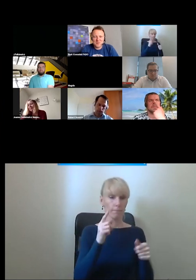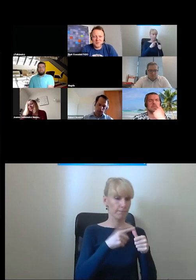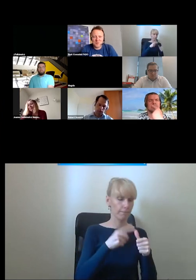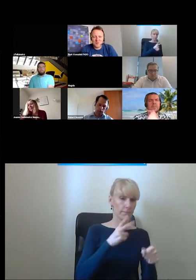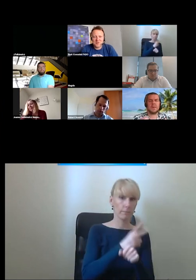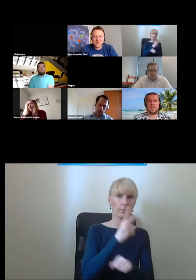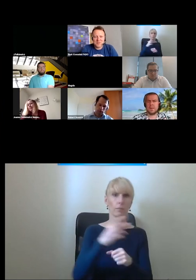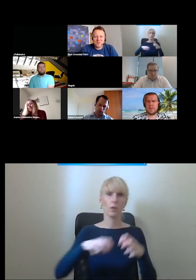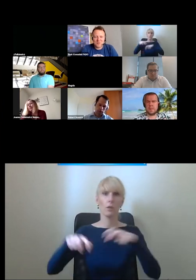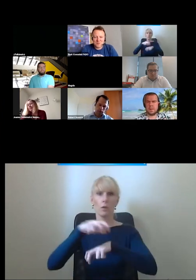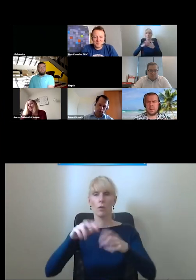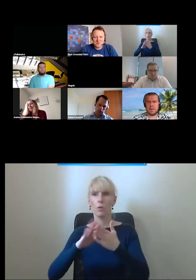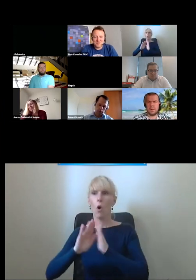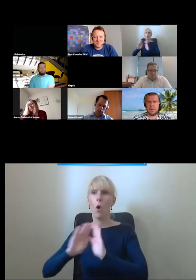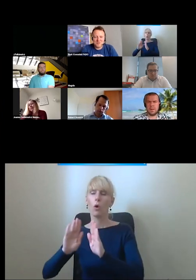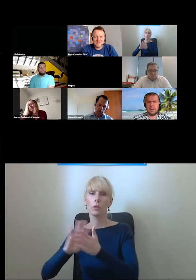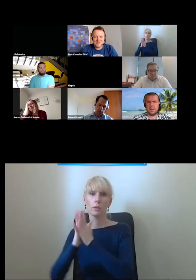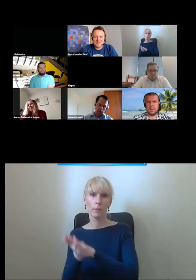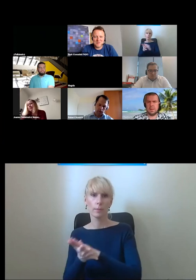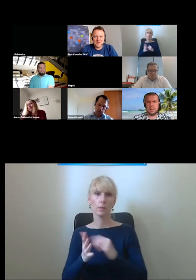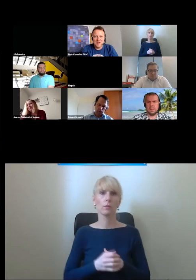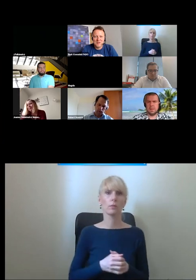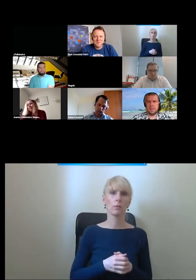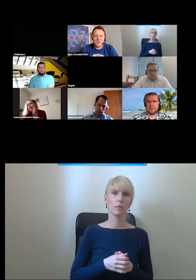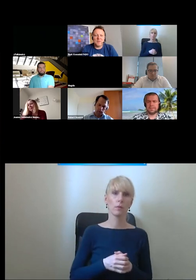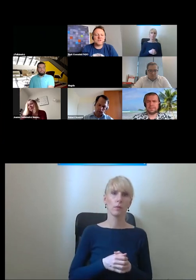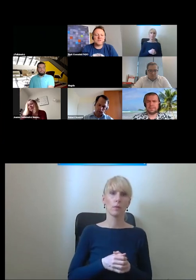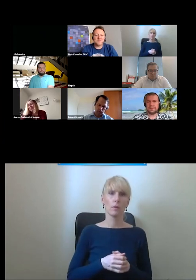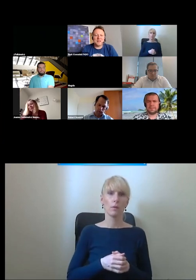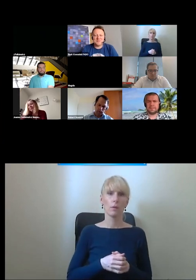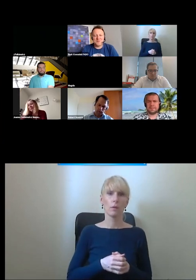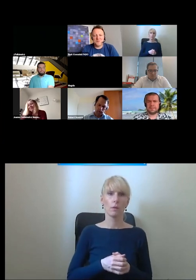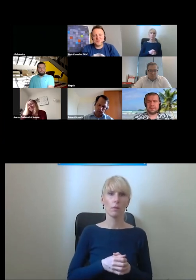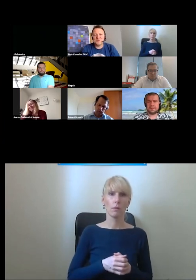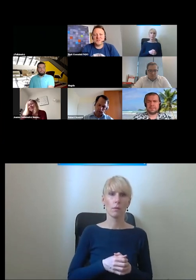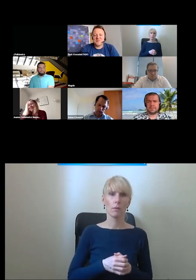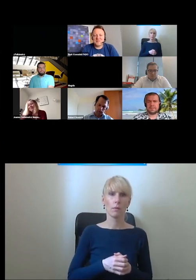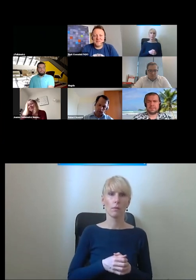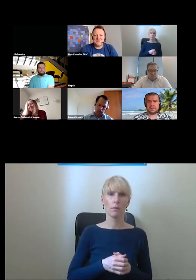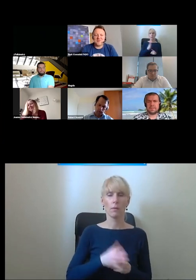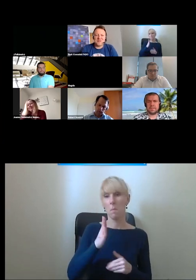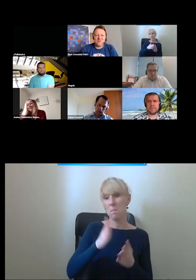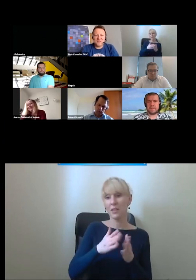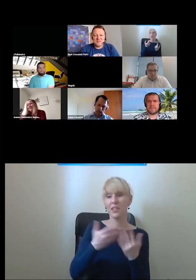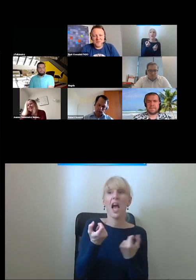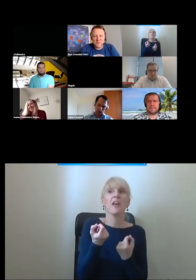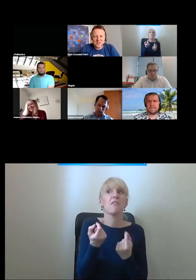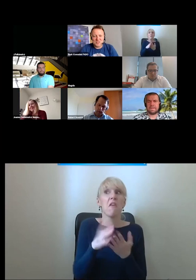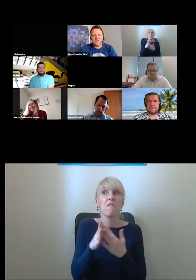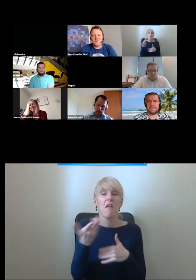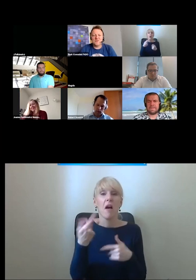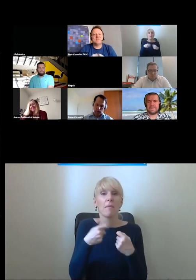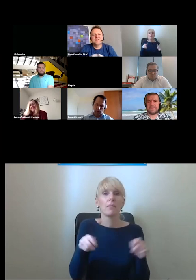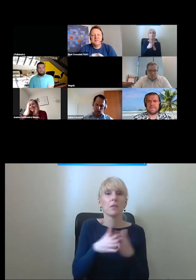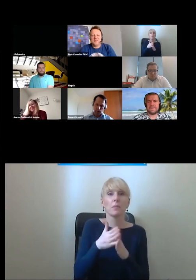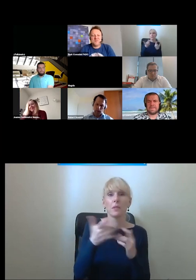transportu i ochrony zabytków spodziewam się że to będzie w ogóle a może to spotkanie zrobimy może będzie akurat chwilowa przerwa i je zrobimy na